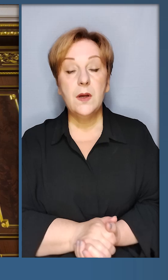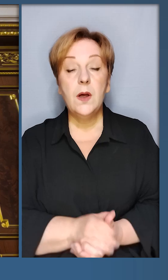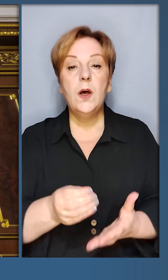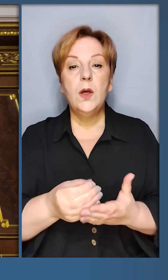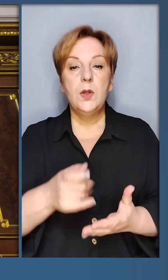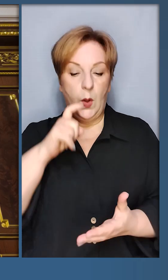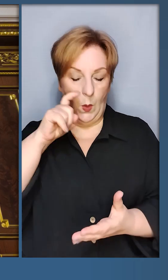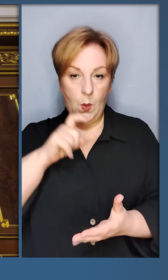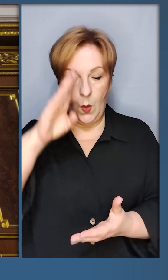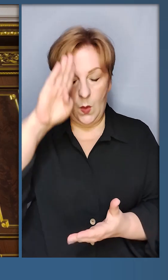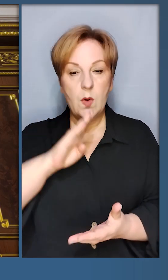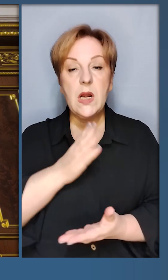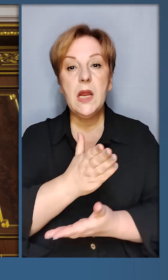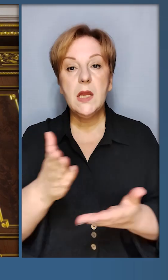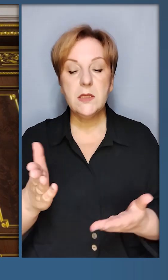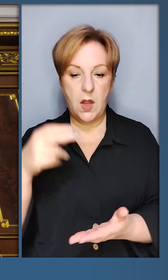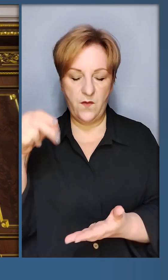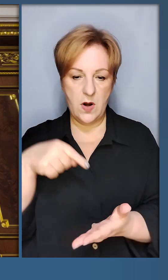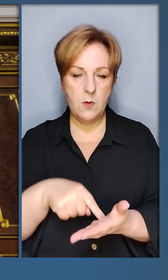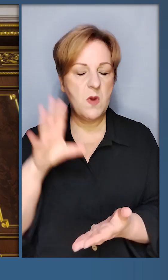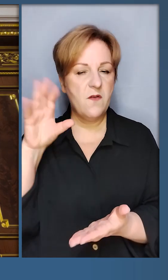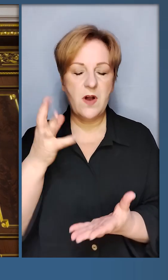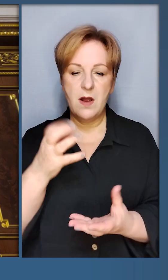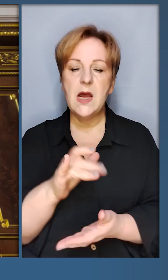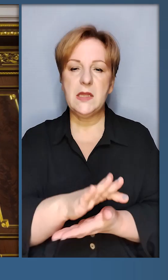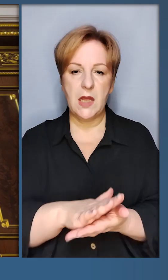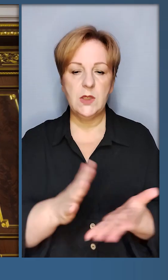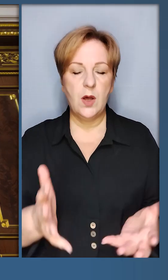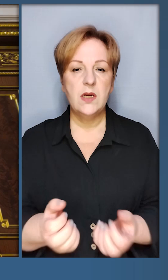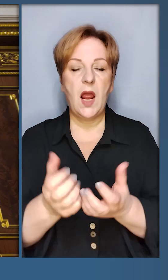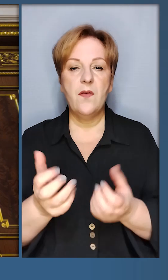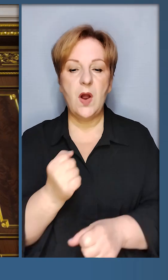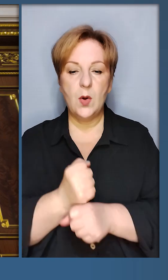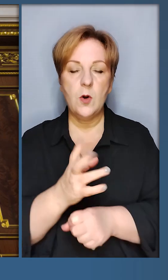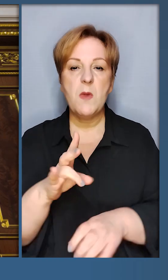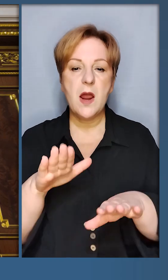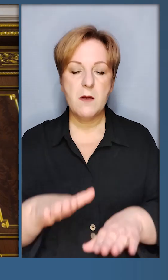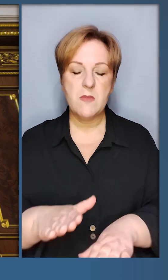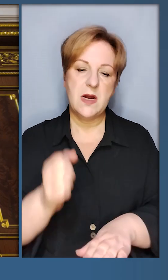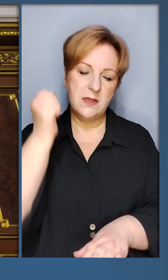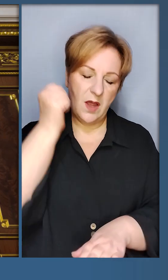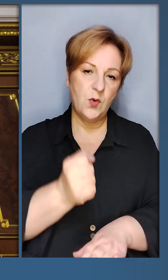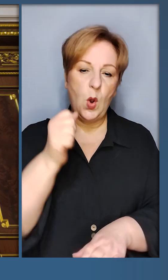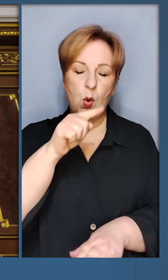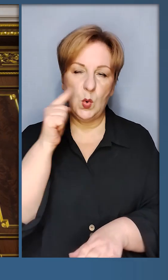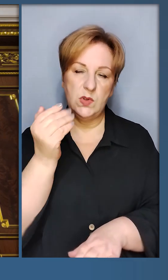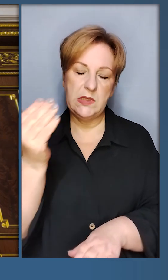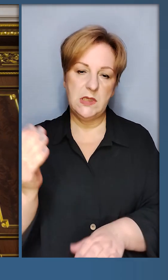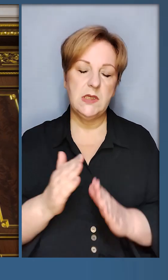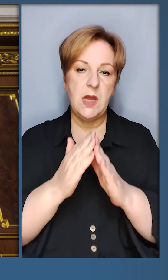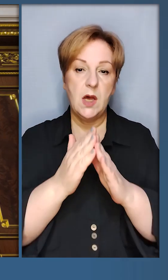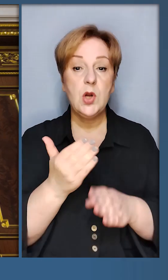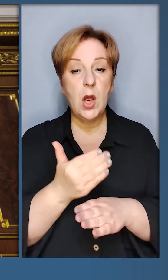Дорогі українці, українки! В Запоріжжі увесь день тривають рятувальні роботи на місці влучання російської ракети.